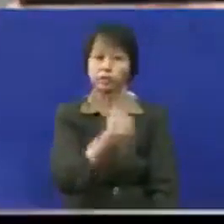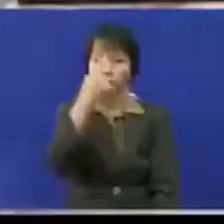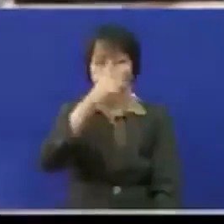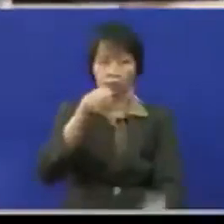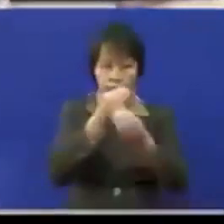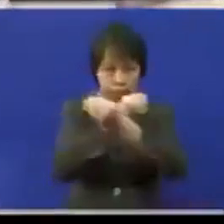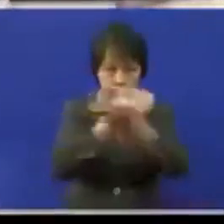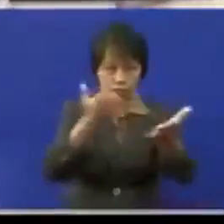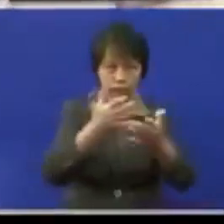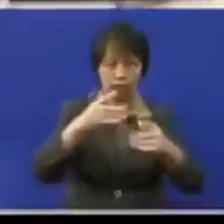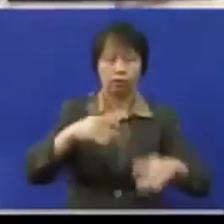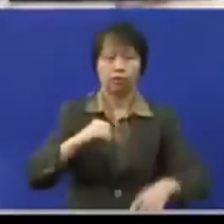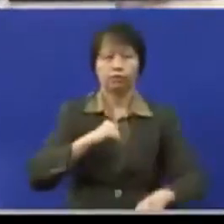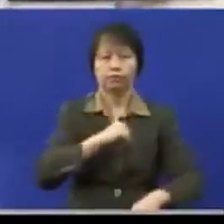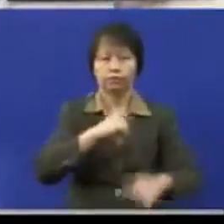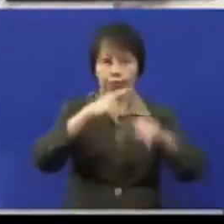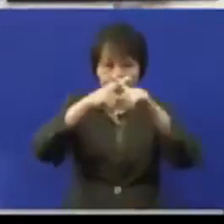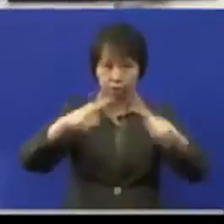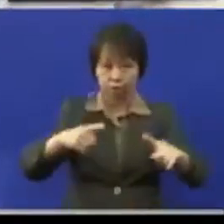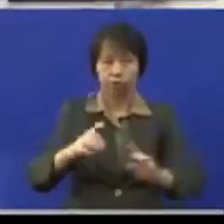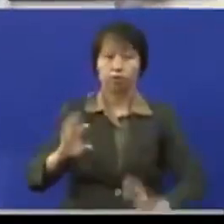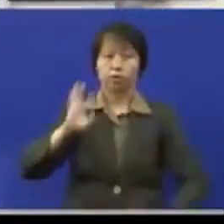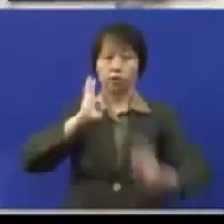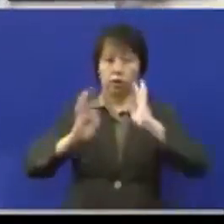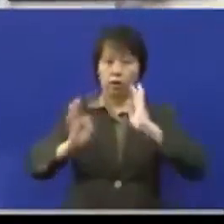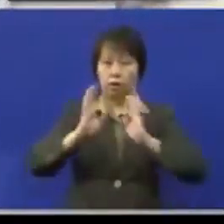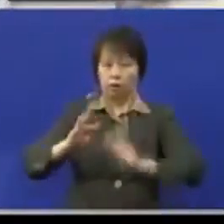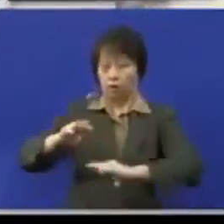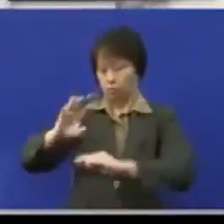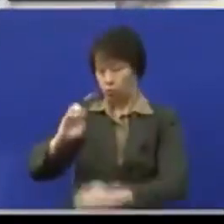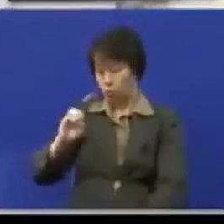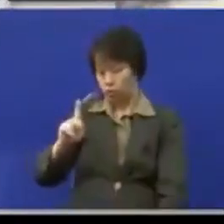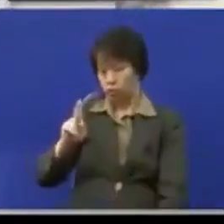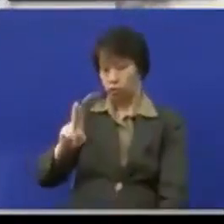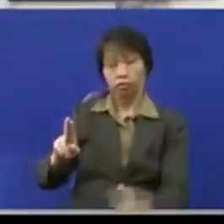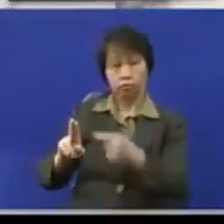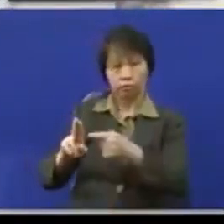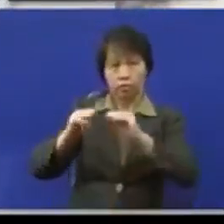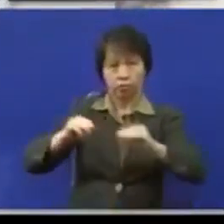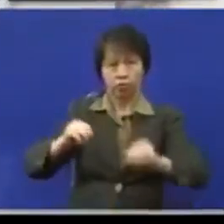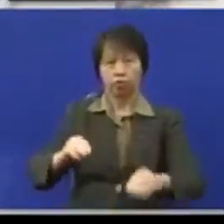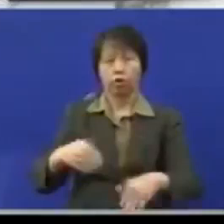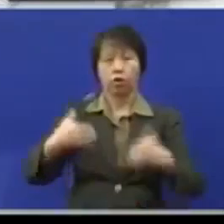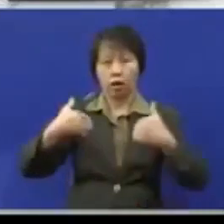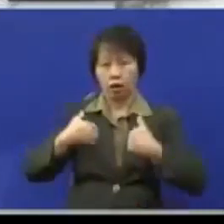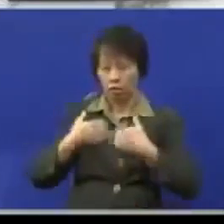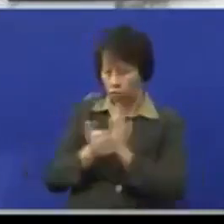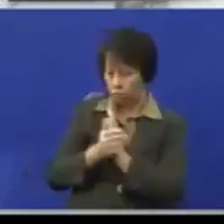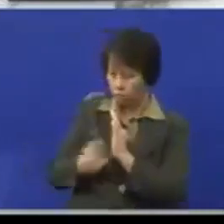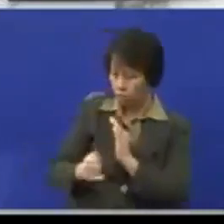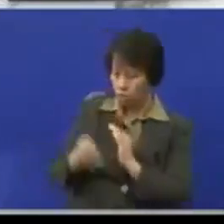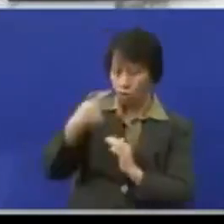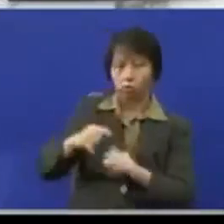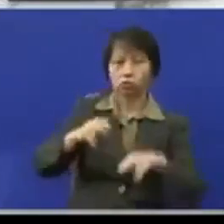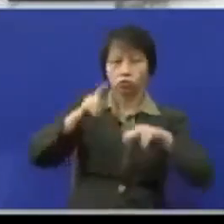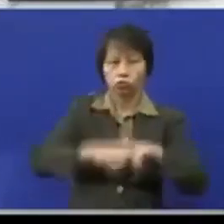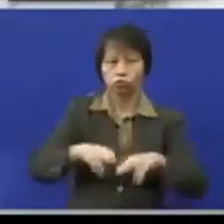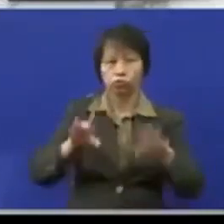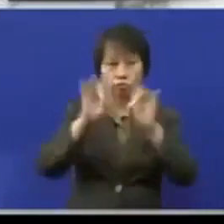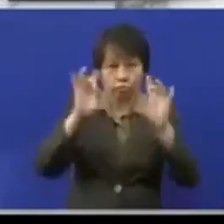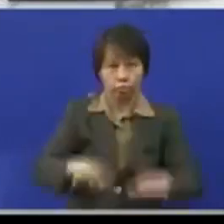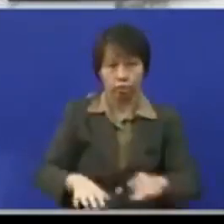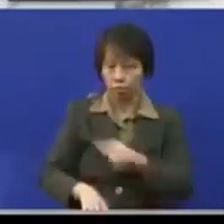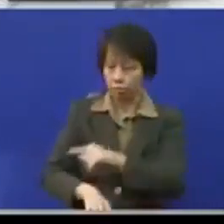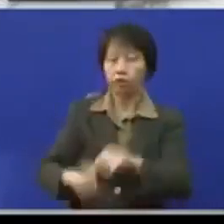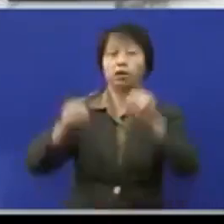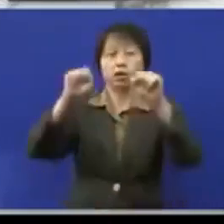makluman alih-alih dewan juga bahawa sekiranya pelajar ini ada kebolehan untuk mengambil perperiksaan mereka